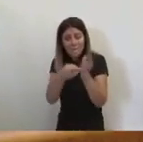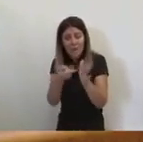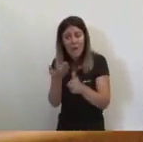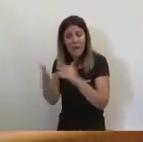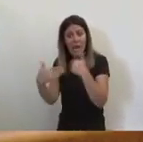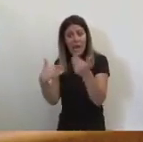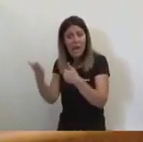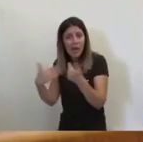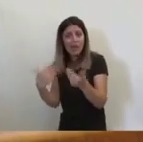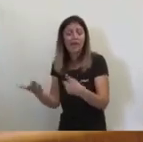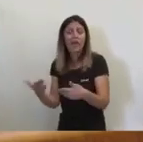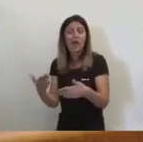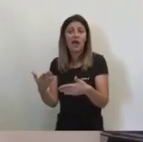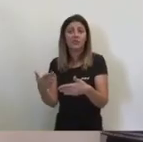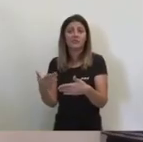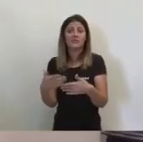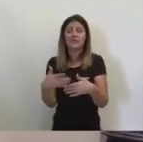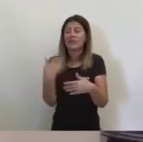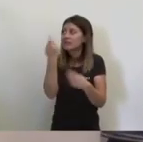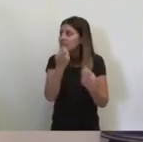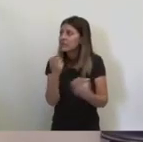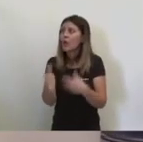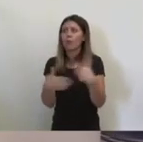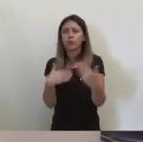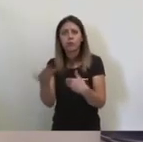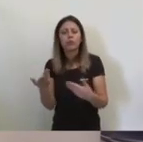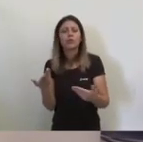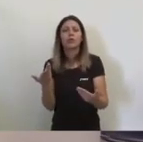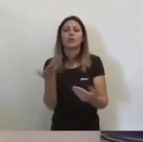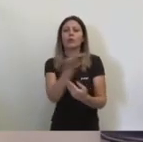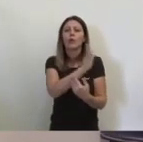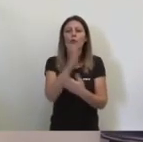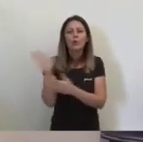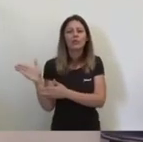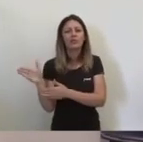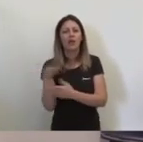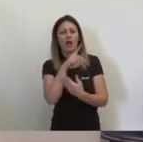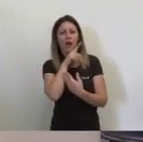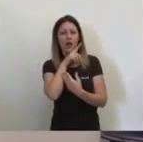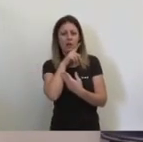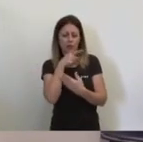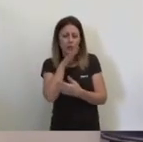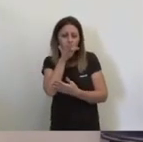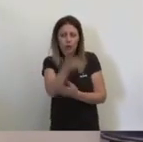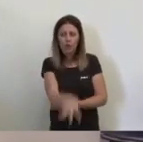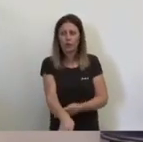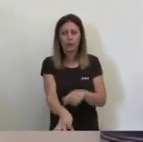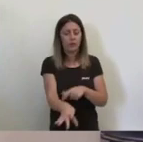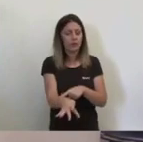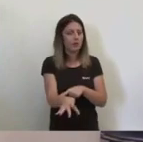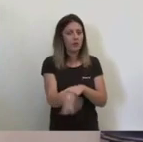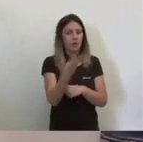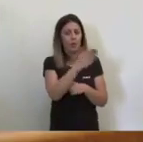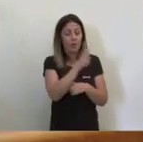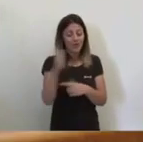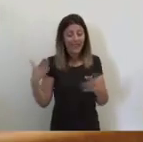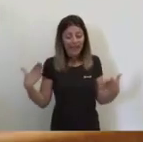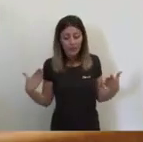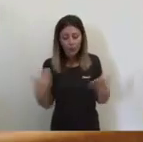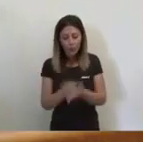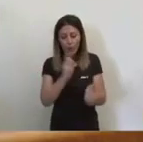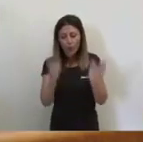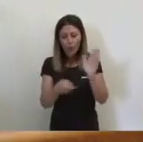Vostè ha intentat consensuar este pla. Ha introduït propostes de compromís. És cert que no és la totalitat de les propostes que voldríem nosaltres.